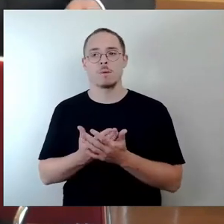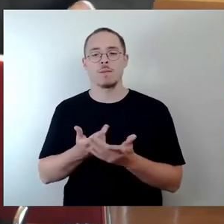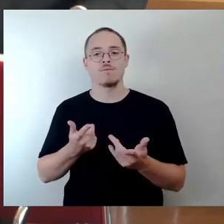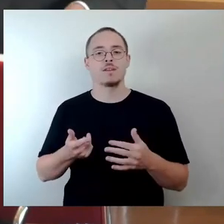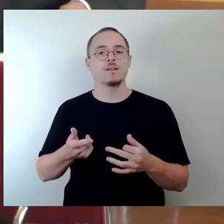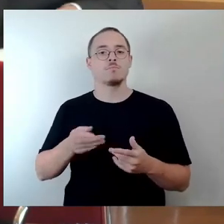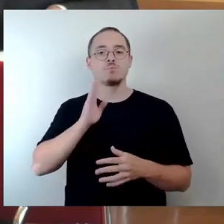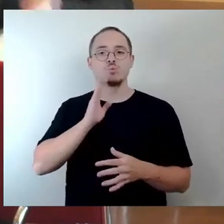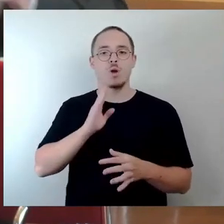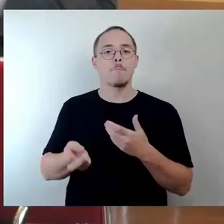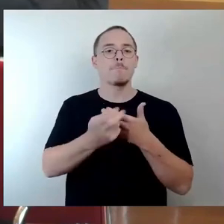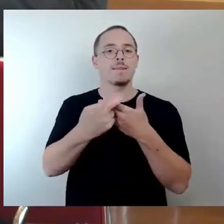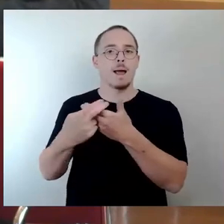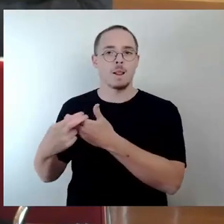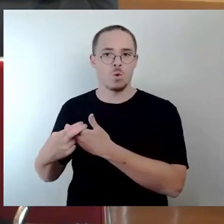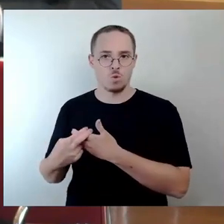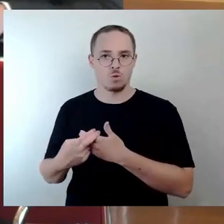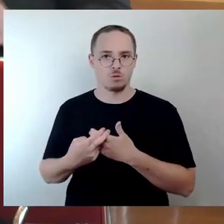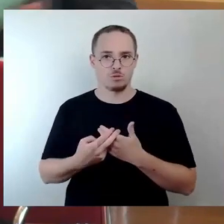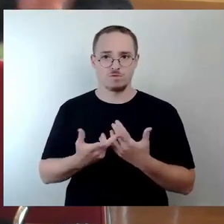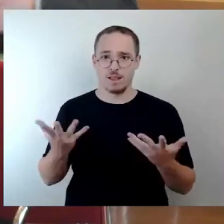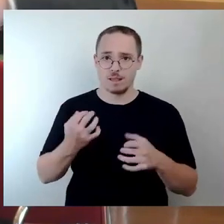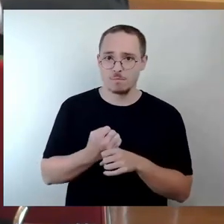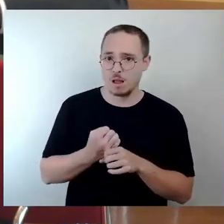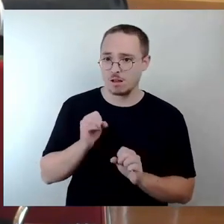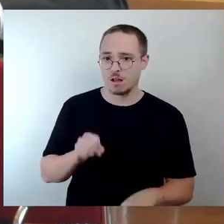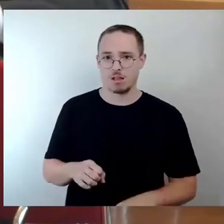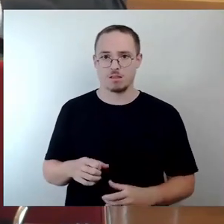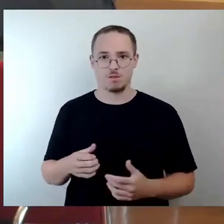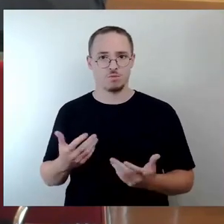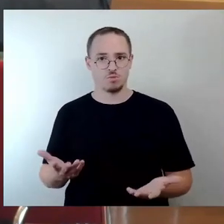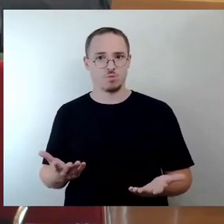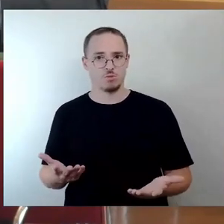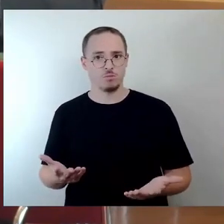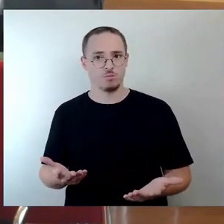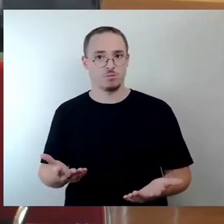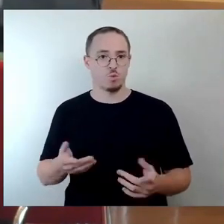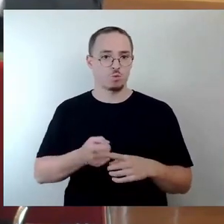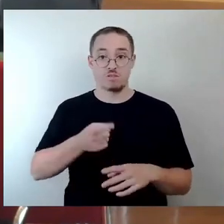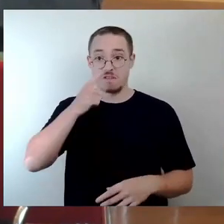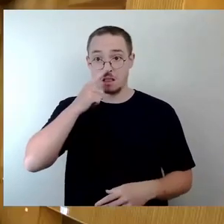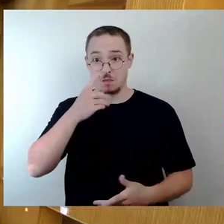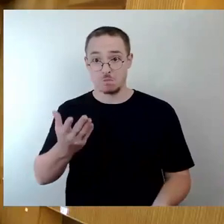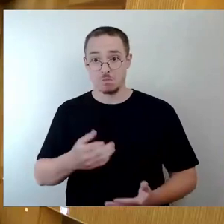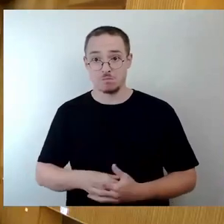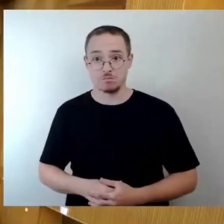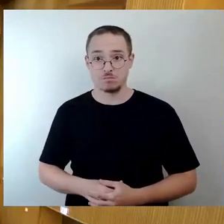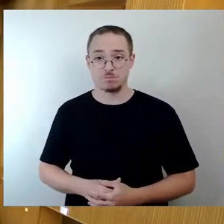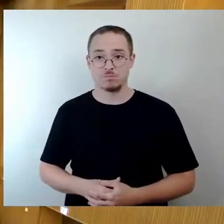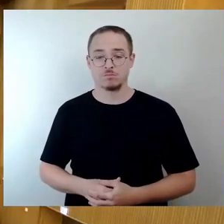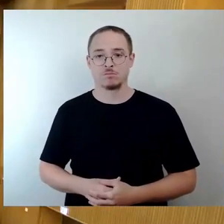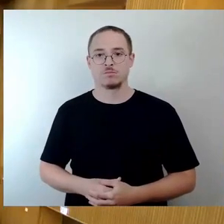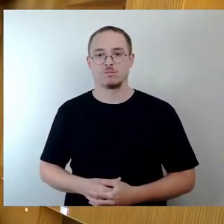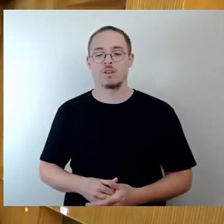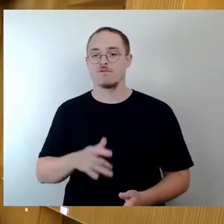sind von der Landeshauptstadt Dresden im weiteren Wann geplant? Vielen Dank. Die Beantwortung über den